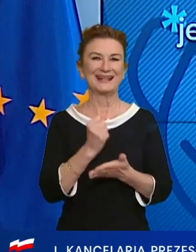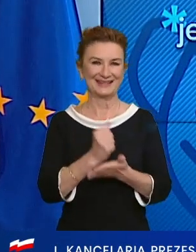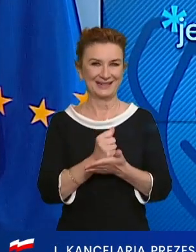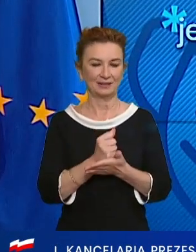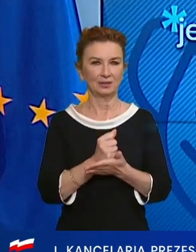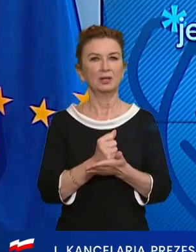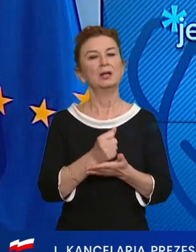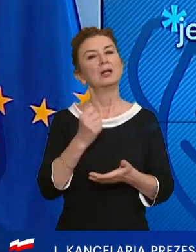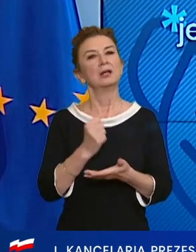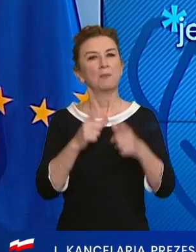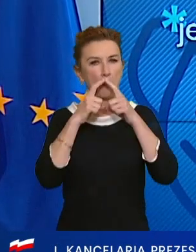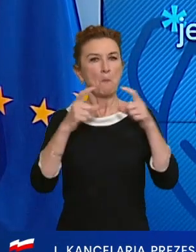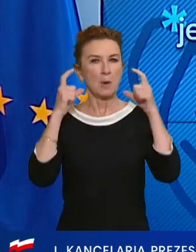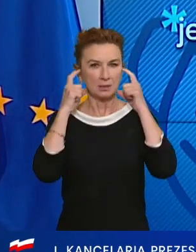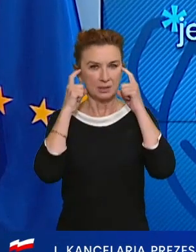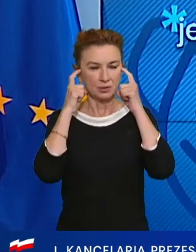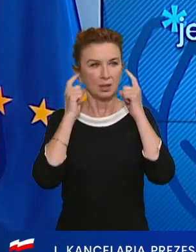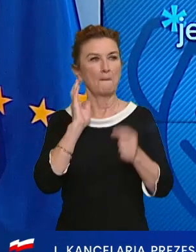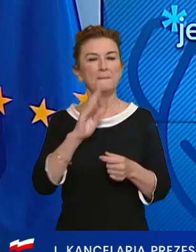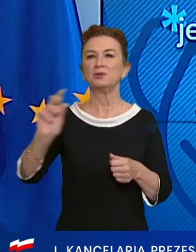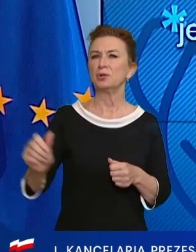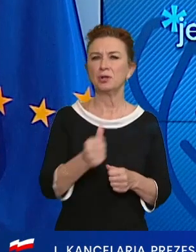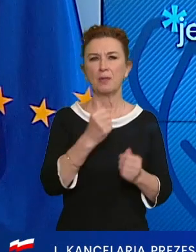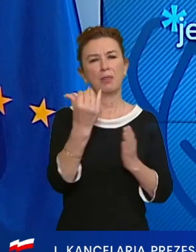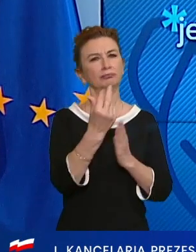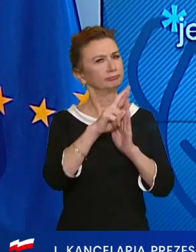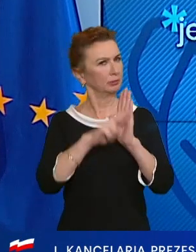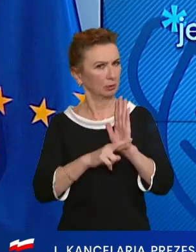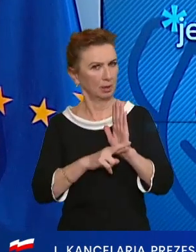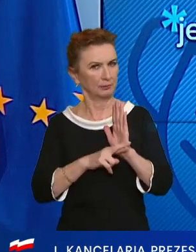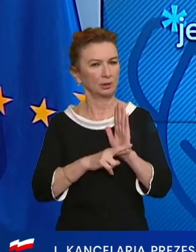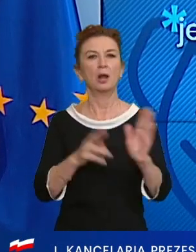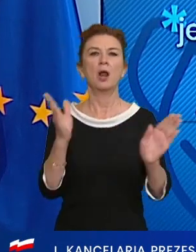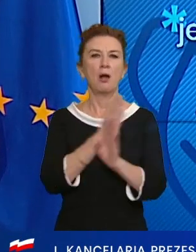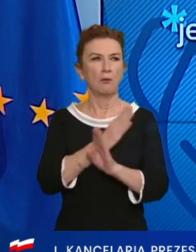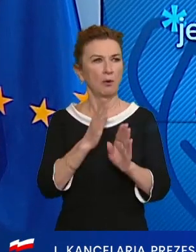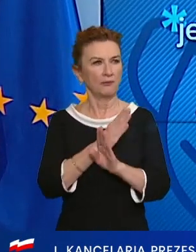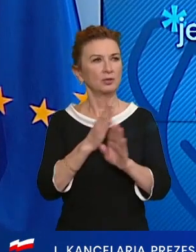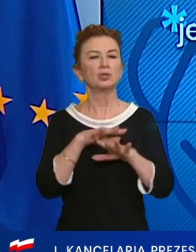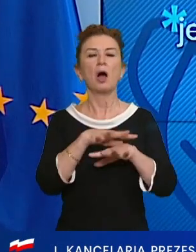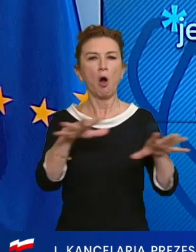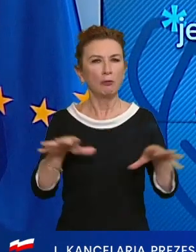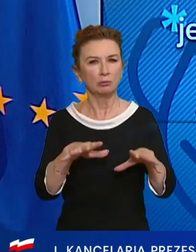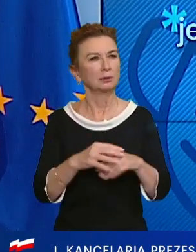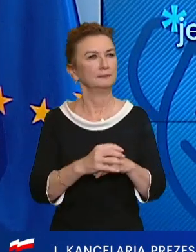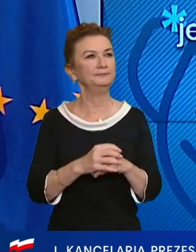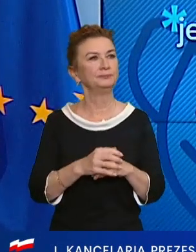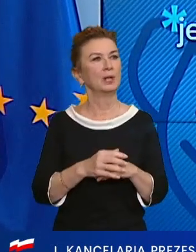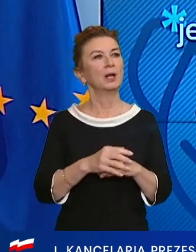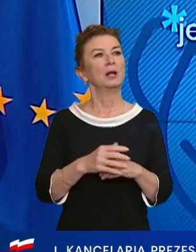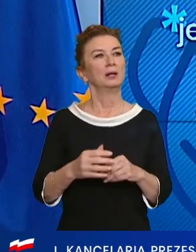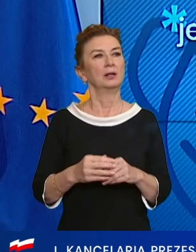maseczek. Będzie obywała jedna generalna zasada w przestrzeniach ogólnodostępnych, jeżeli to będzie tylko możliwe